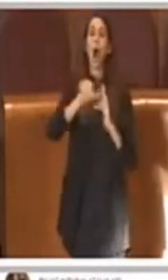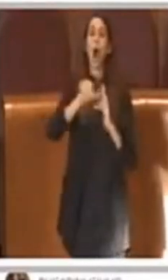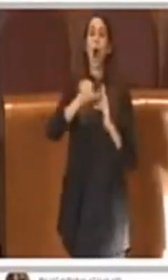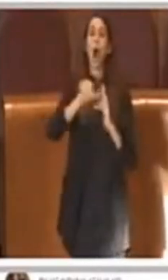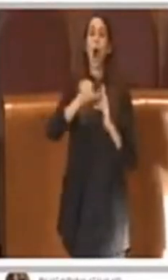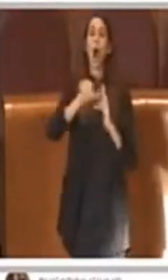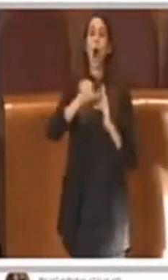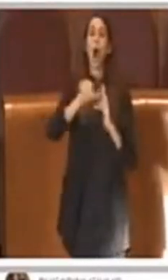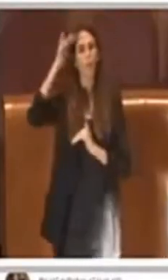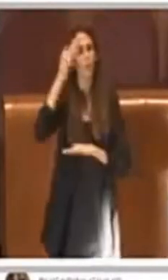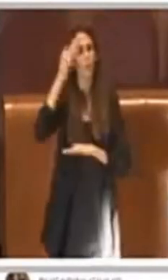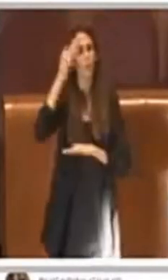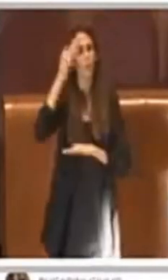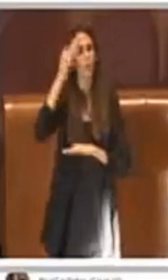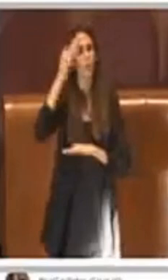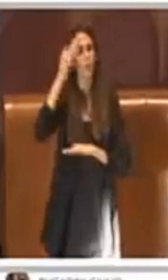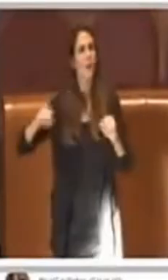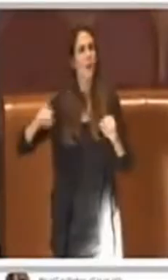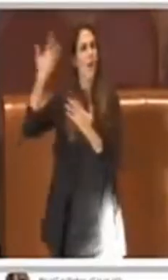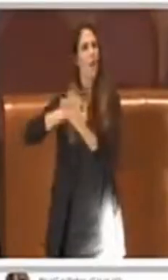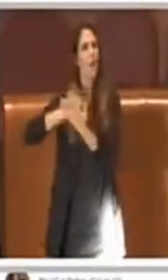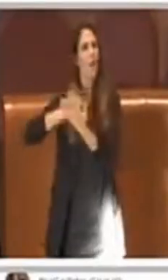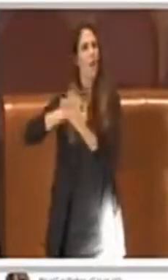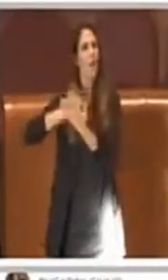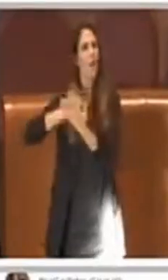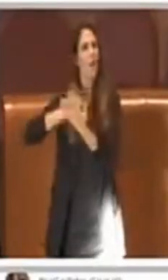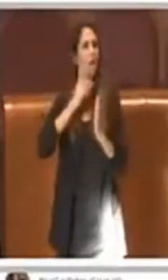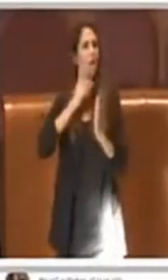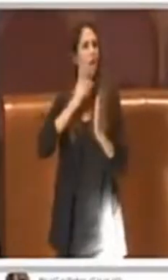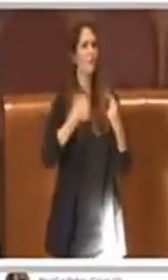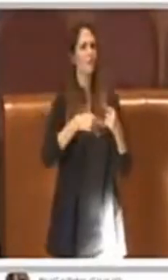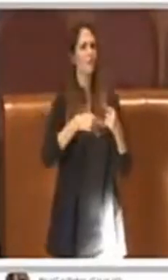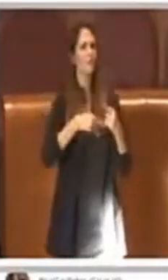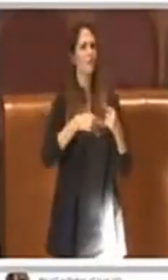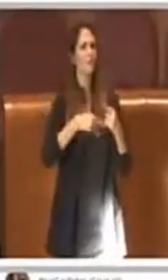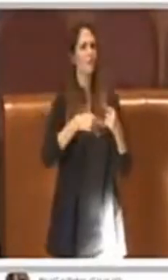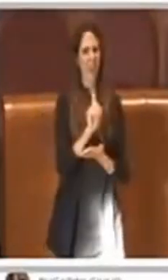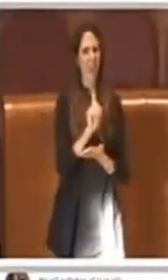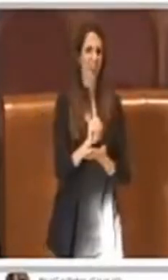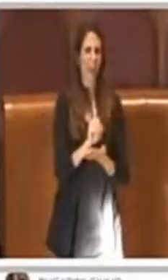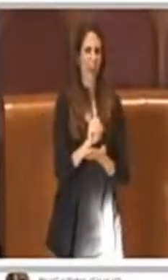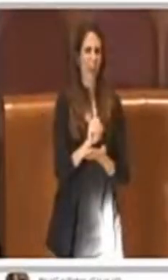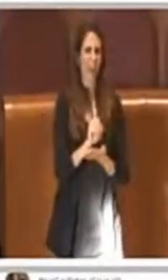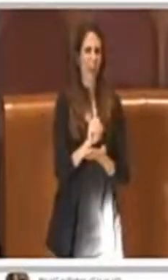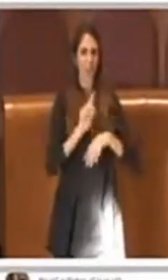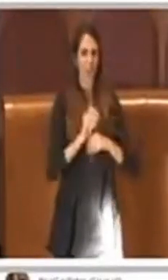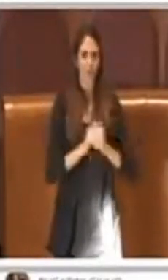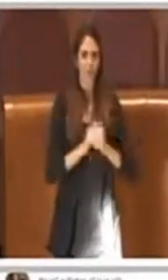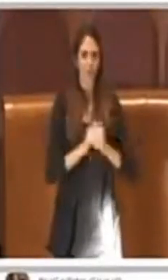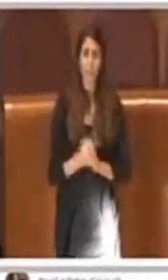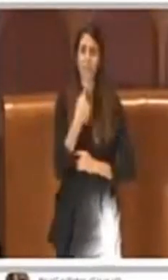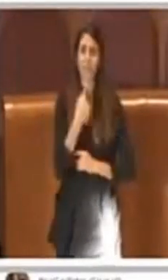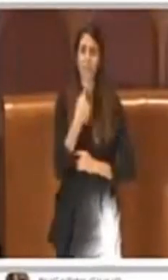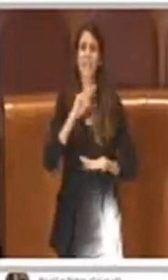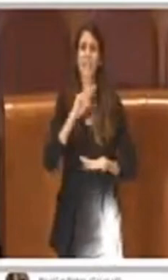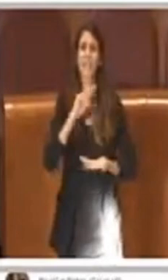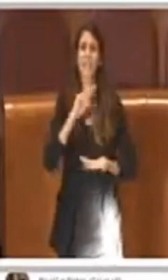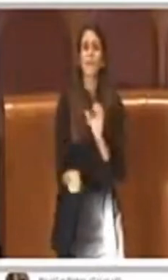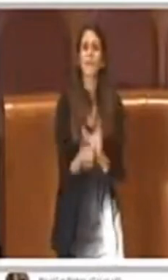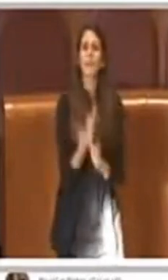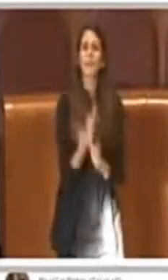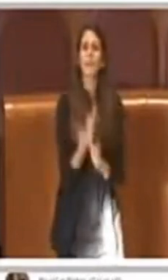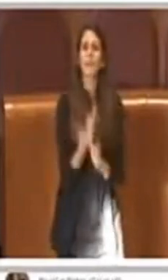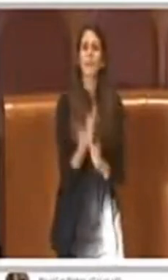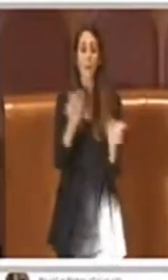raccontare anche che non è efficace e sta creando problemi. I problemi li creano le persone che prima sostengono l